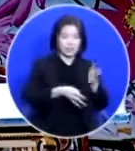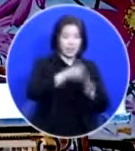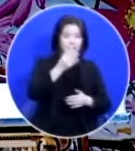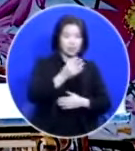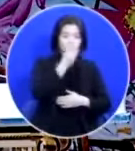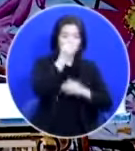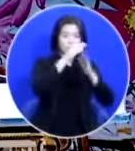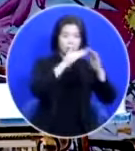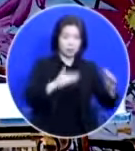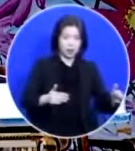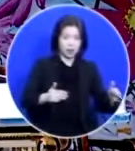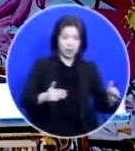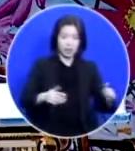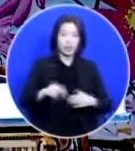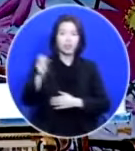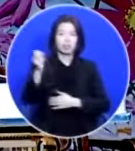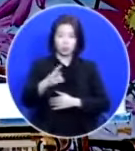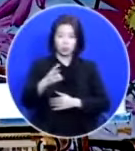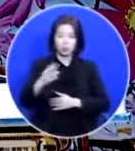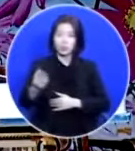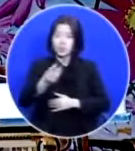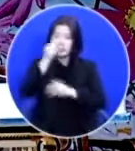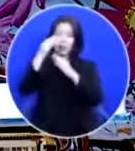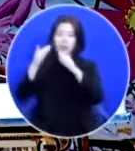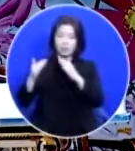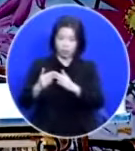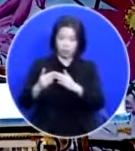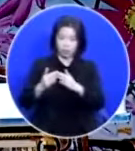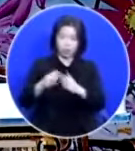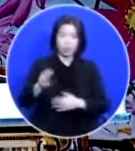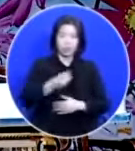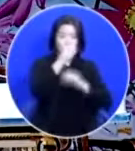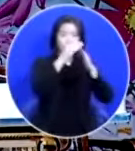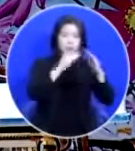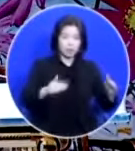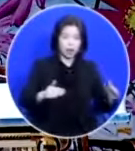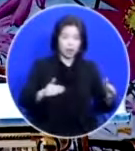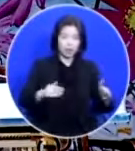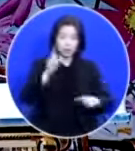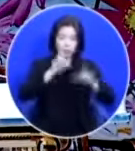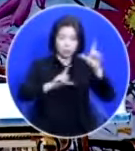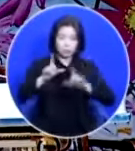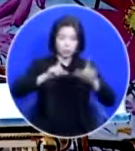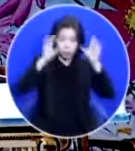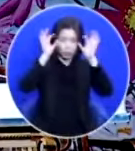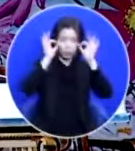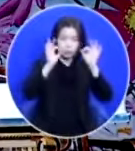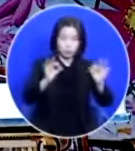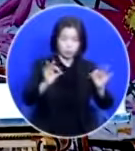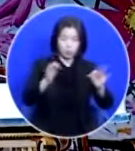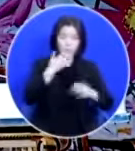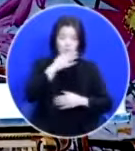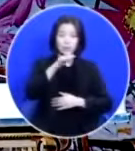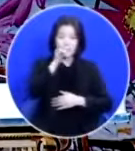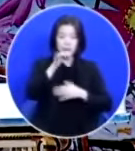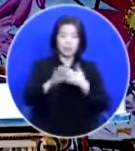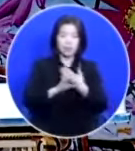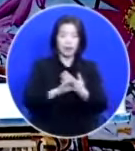전에 만들었던 성전과 성막의 모형을 여러분이 보실 수 있다면